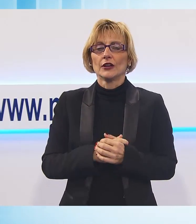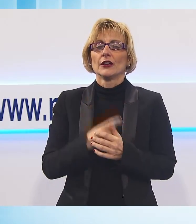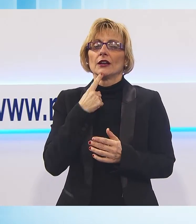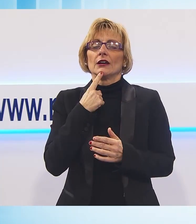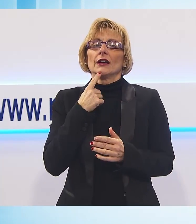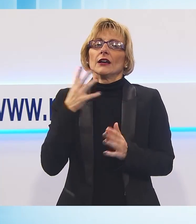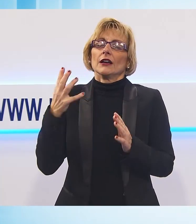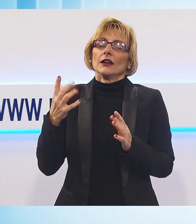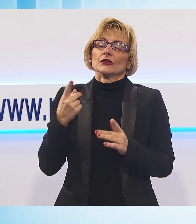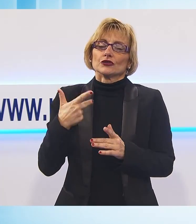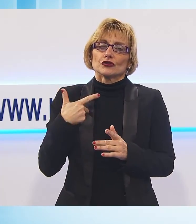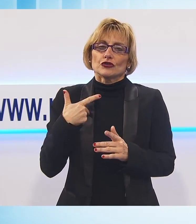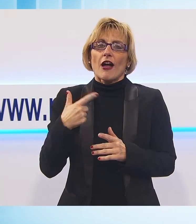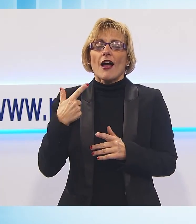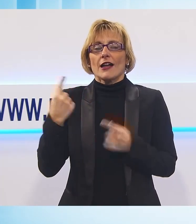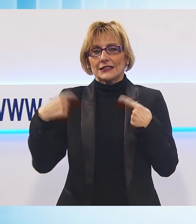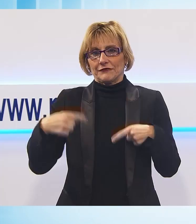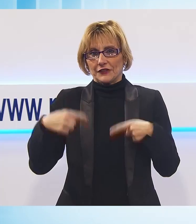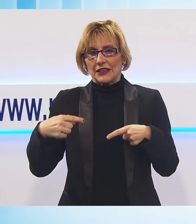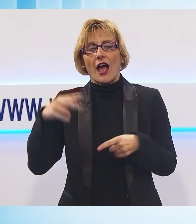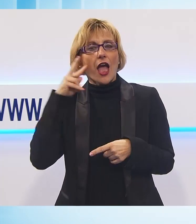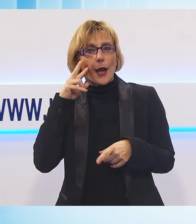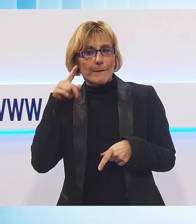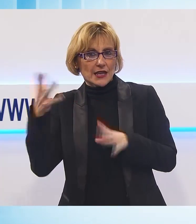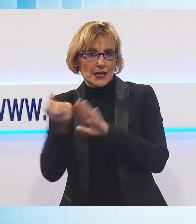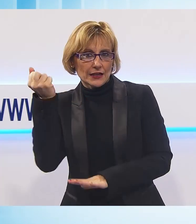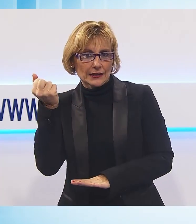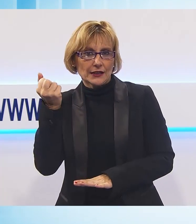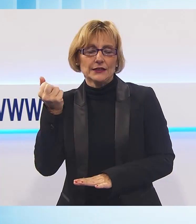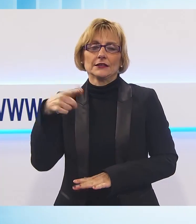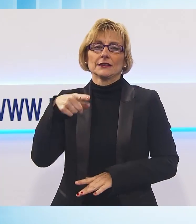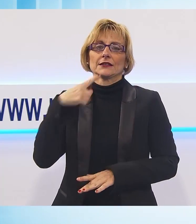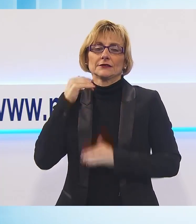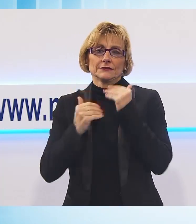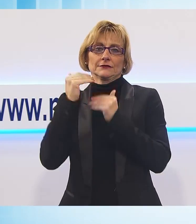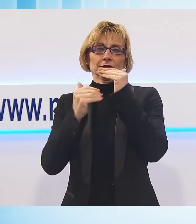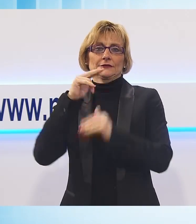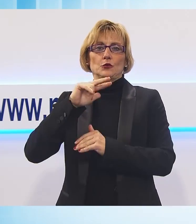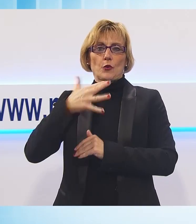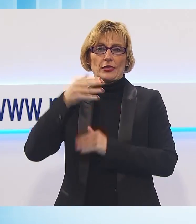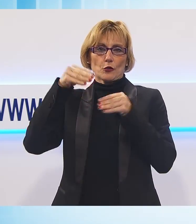3-2 la pista dell'Ostica Compagine Emiliana e di salire al quinto posto della classifica.